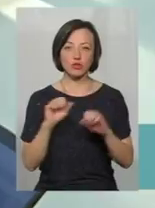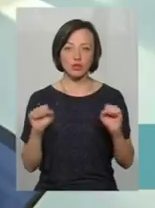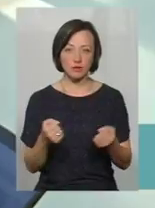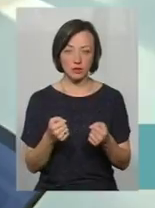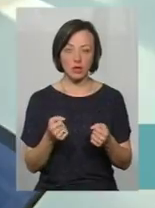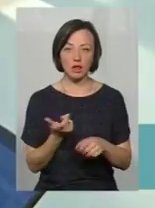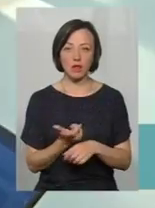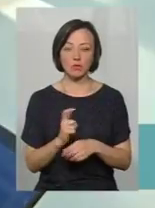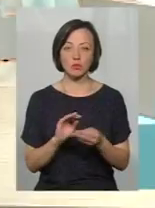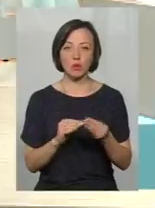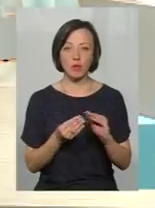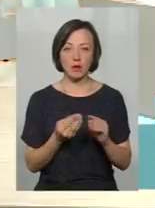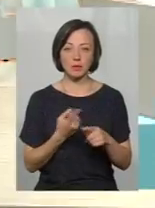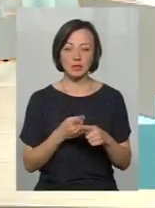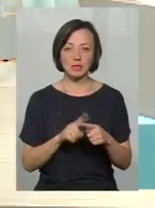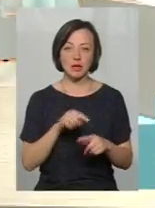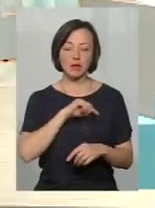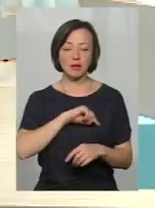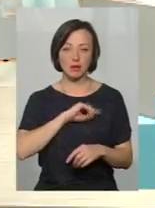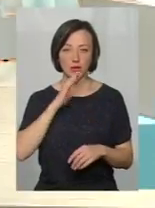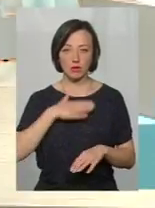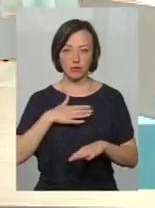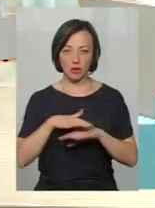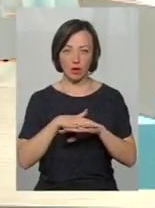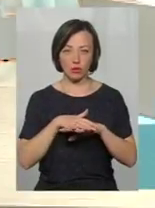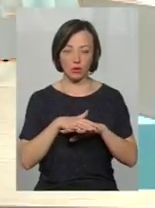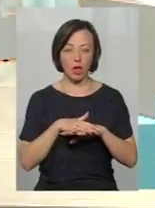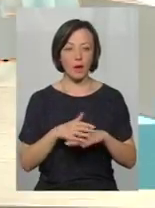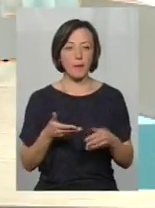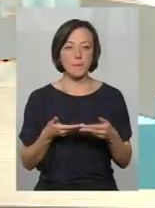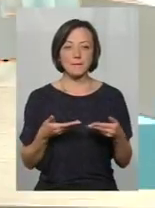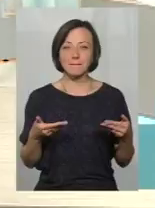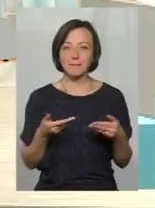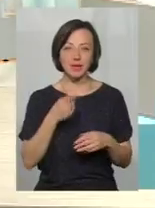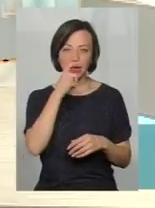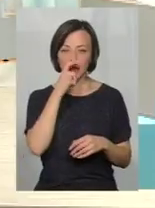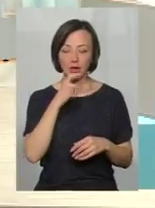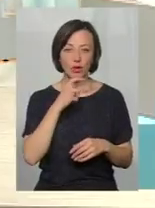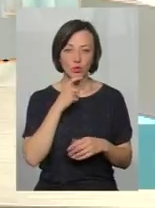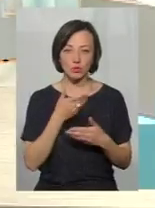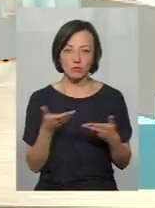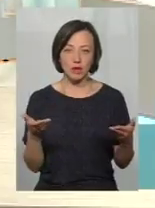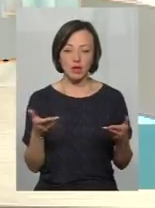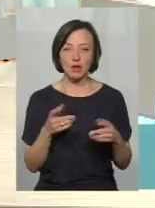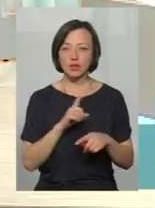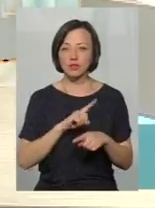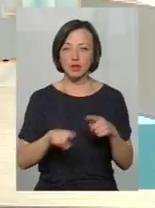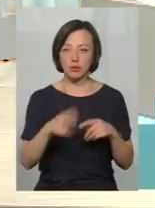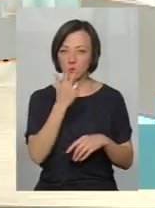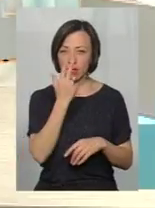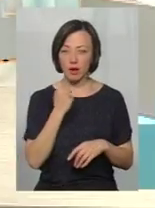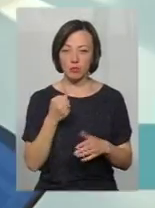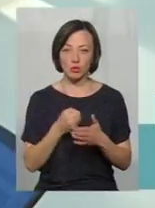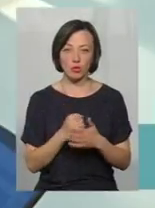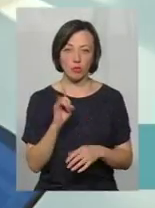найбільшою проблемою це є менталитет нашого народу. Тобто, ми не розуміємо, ми дуже бистро привикаємо до